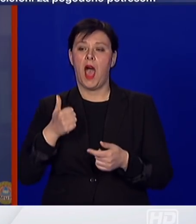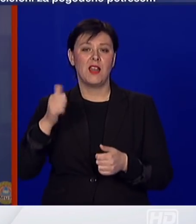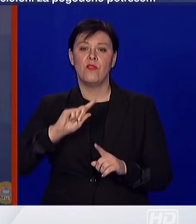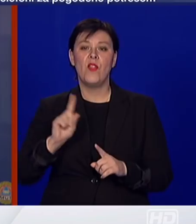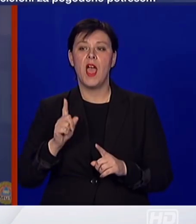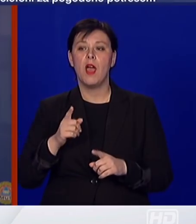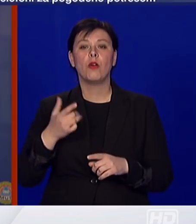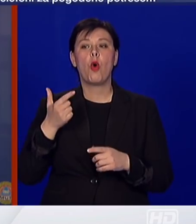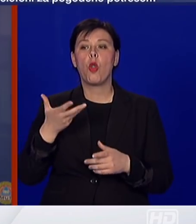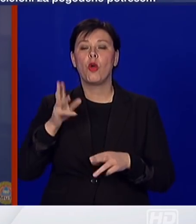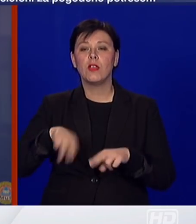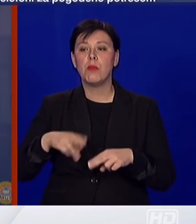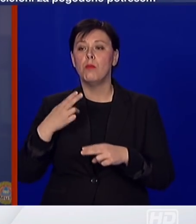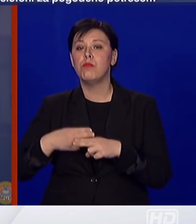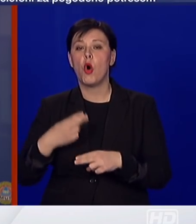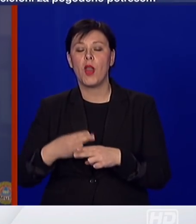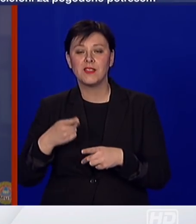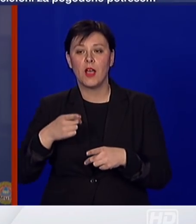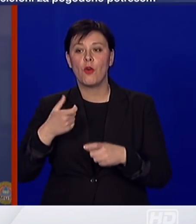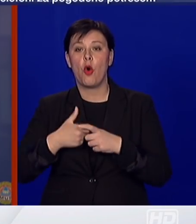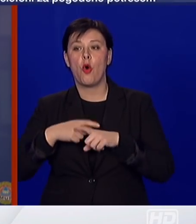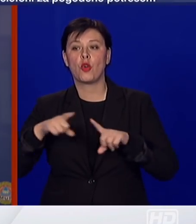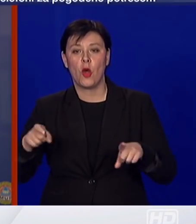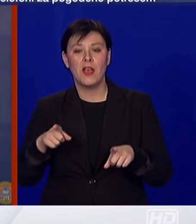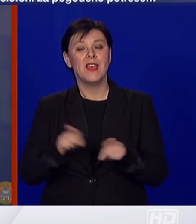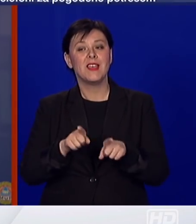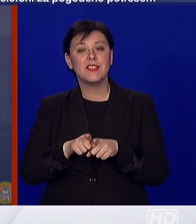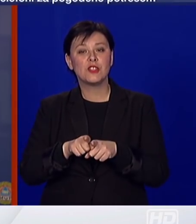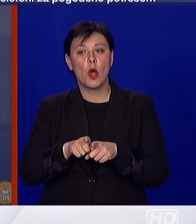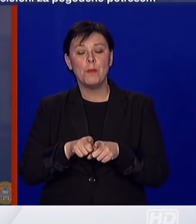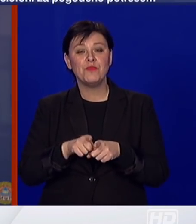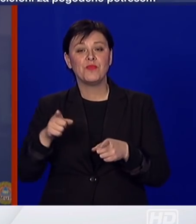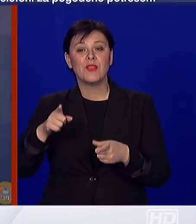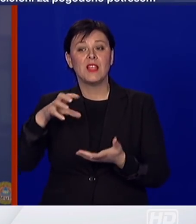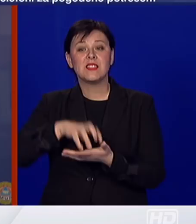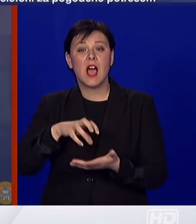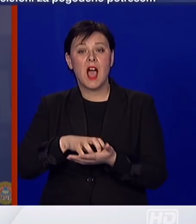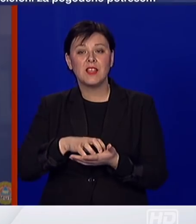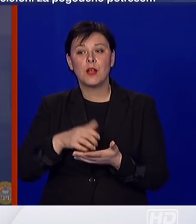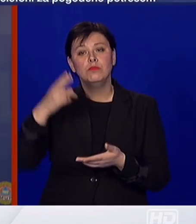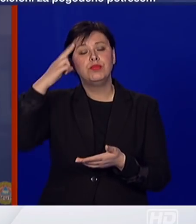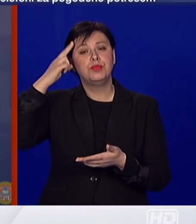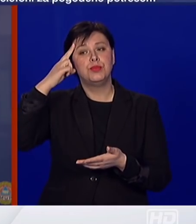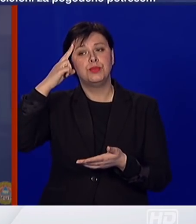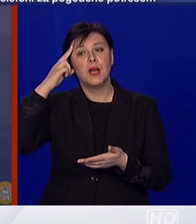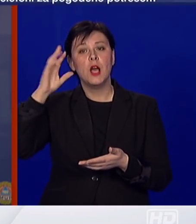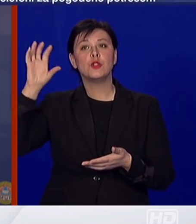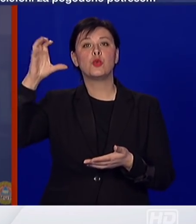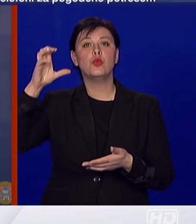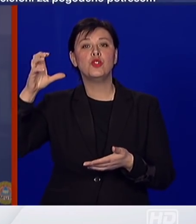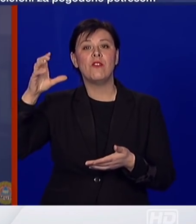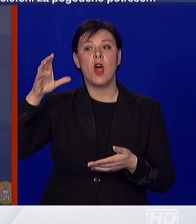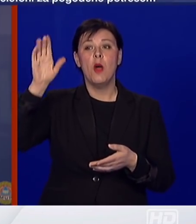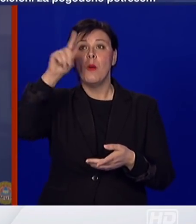da Zadar hoće biti jedini po orguljama, po sunčevom satu ili što čemu, ali da sigurno ne želi biti prvi